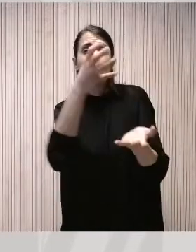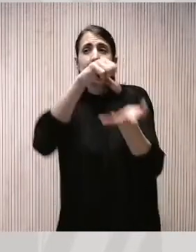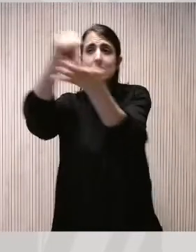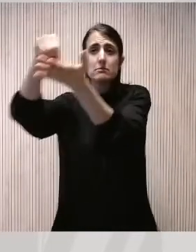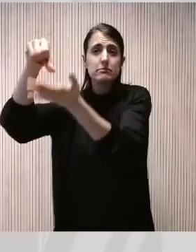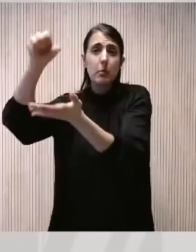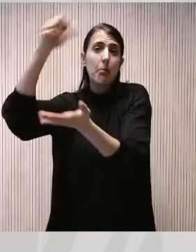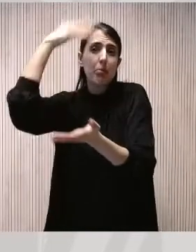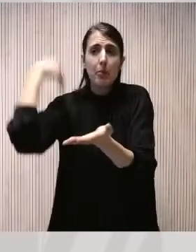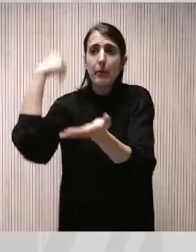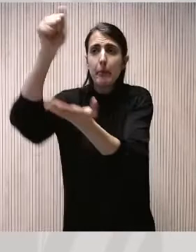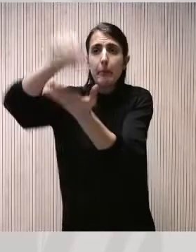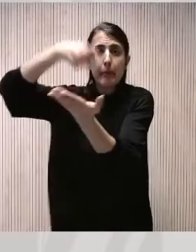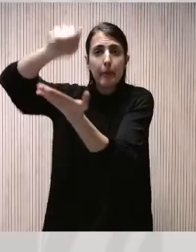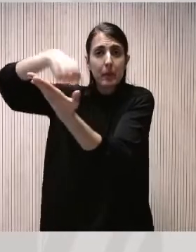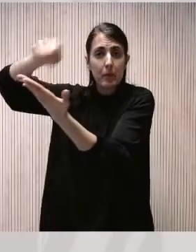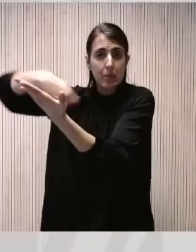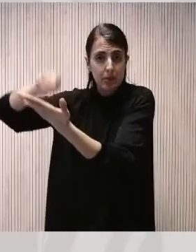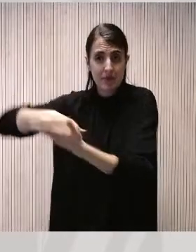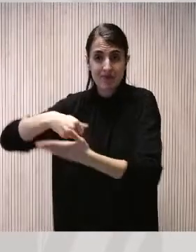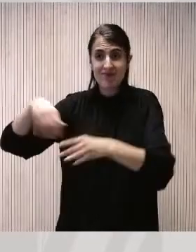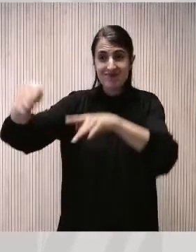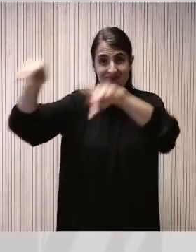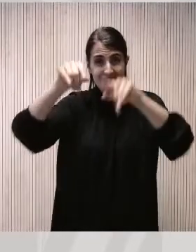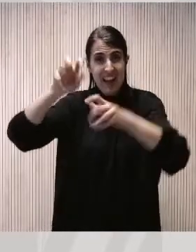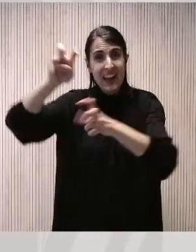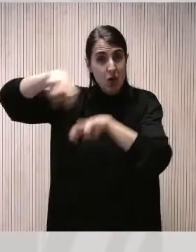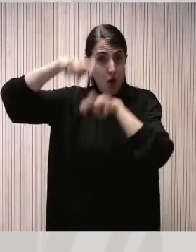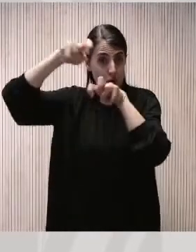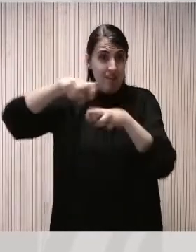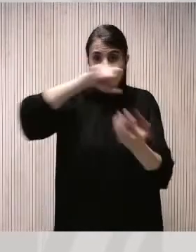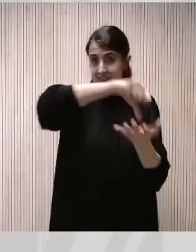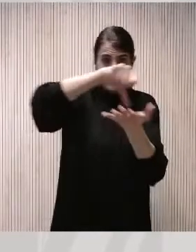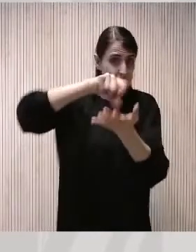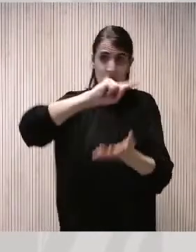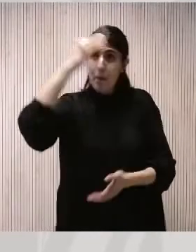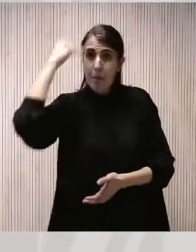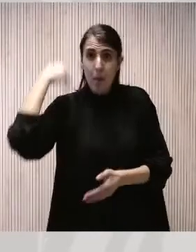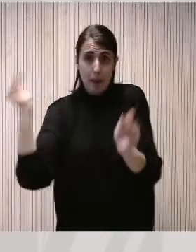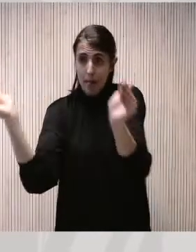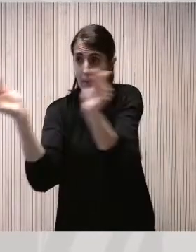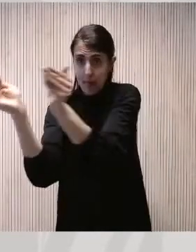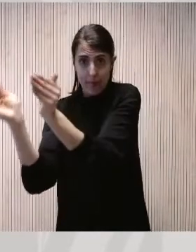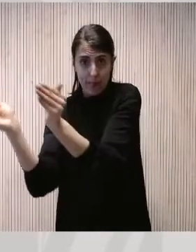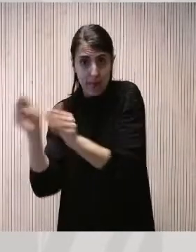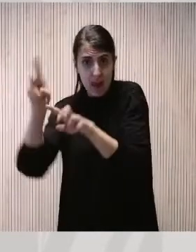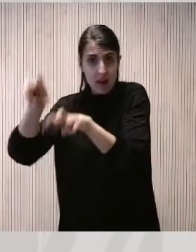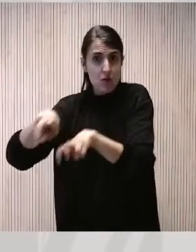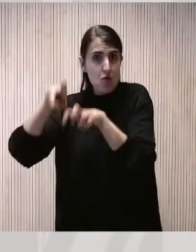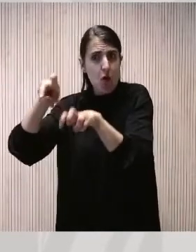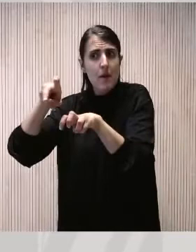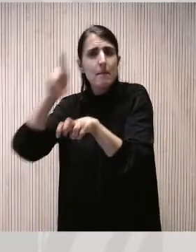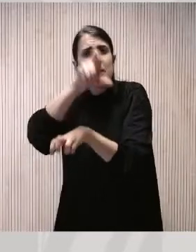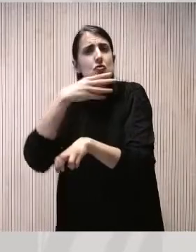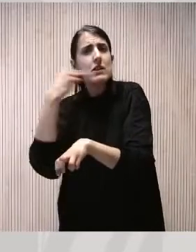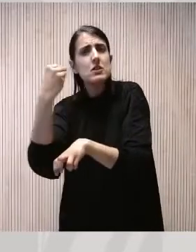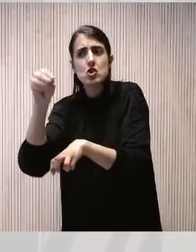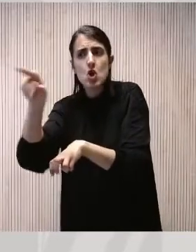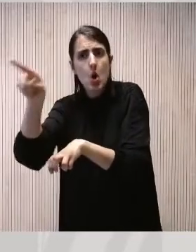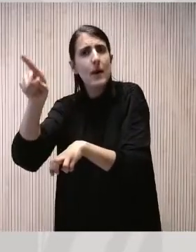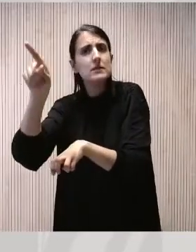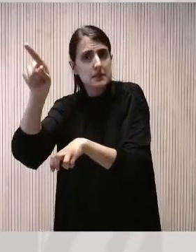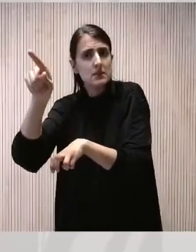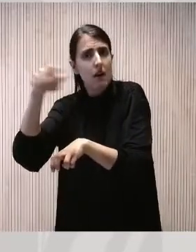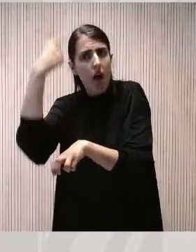territori rural, aquell que no és metropolità, ha de ser clau també en el futur dels joves, ja que hi ha